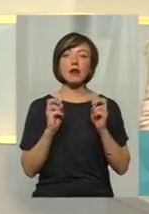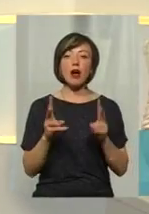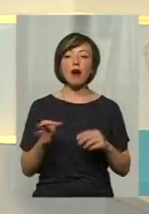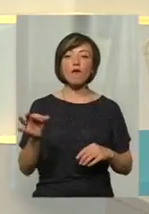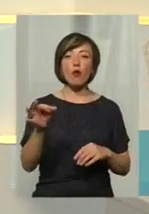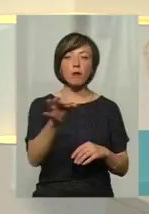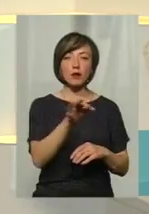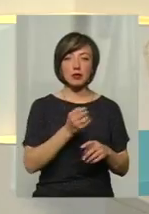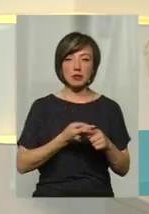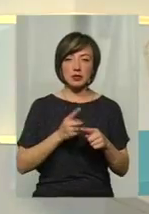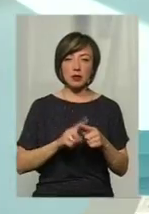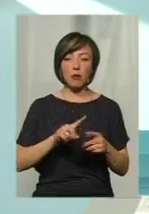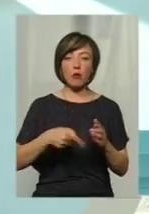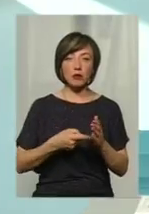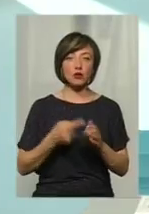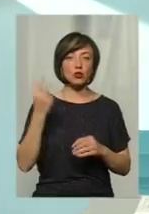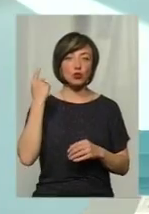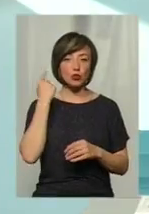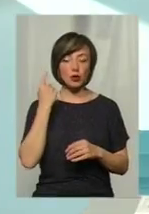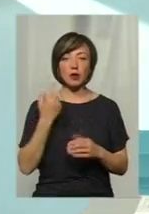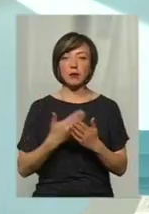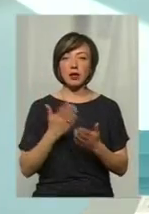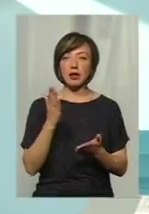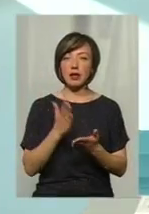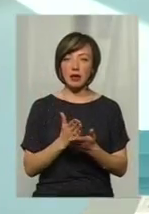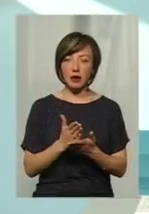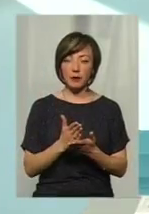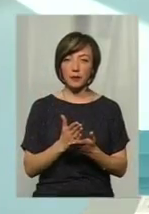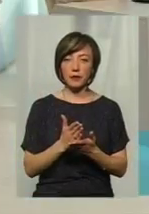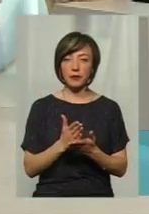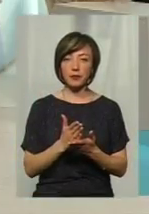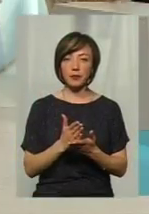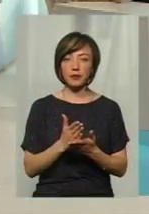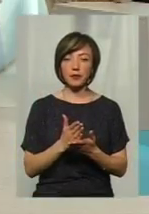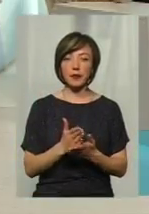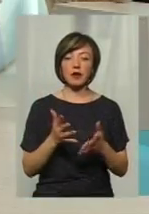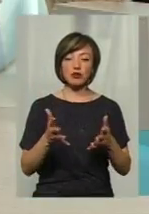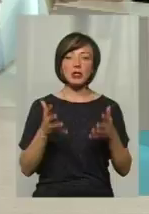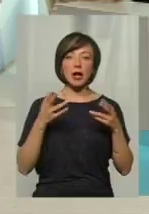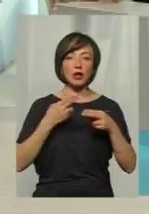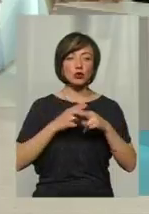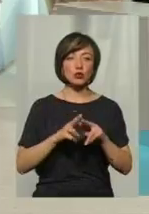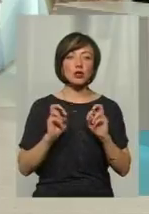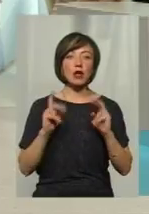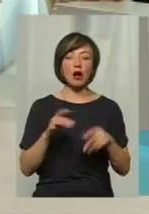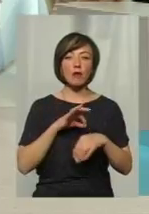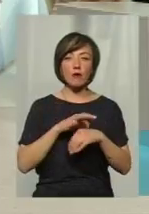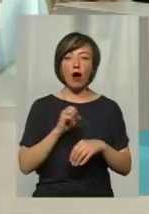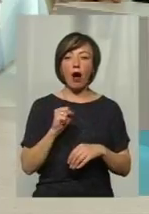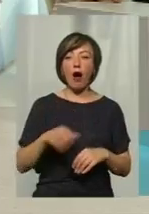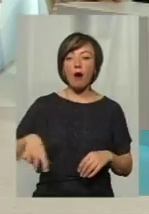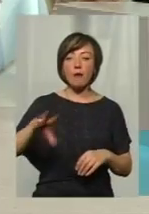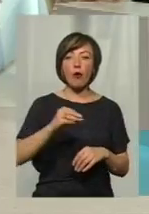по області, це от по місту ми чули, є також чітка інструкція, як це буде проходити. А по